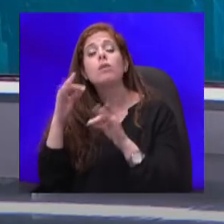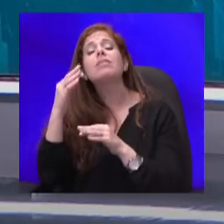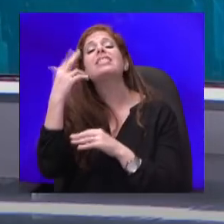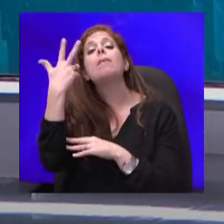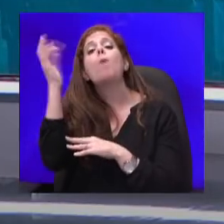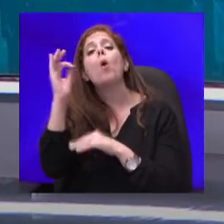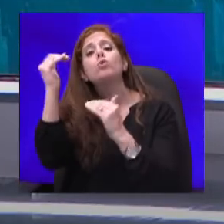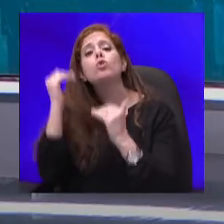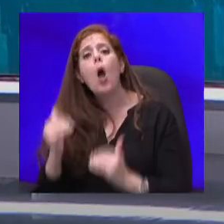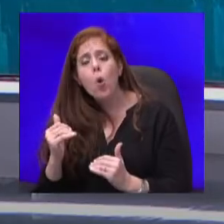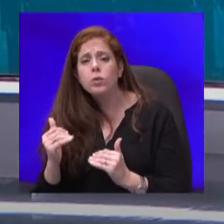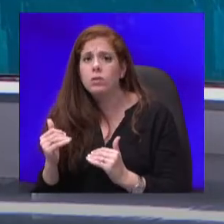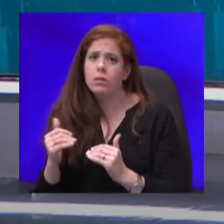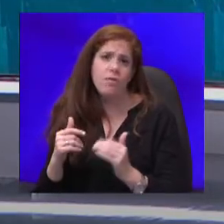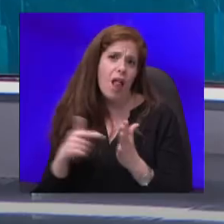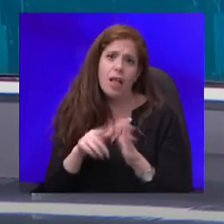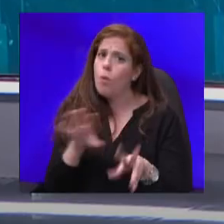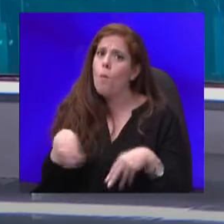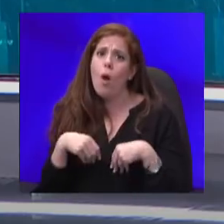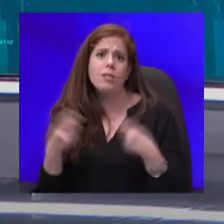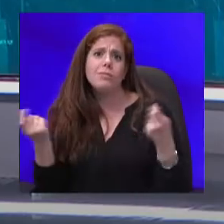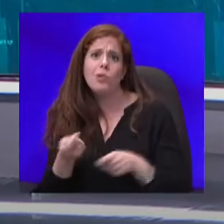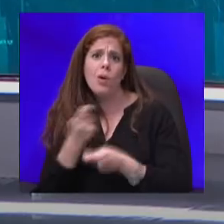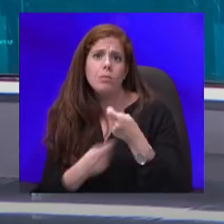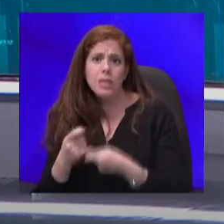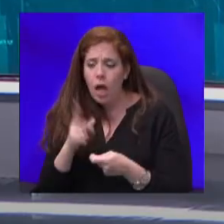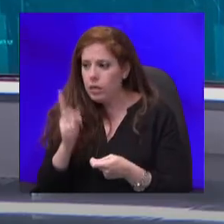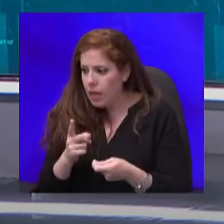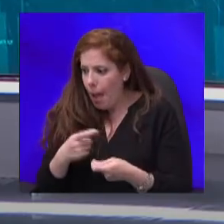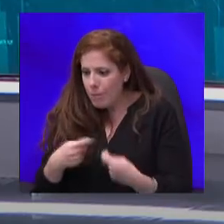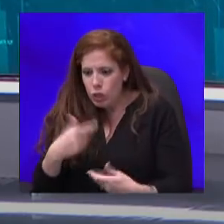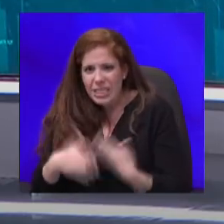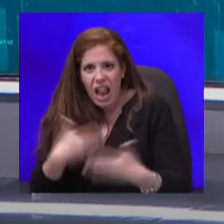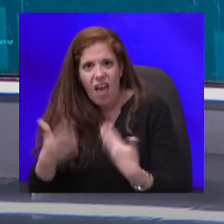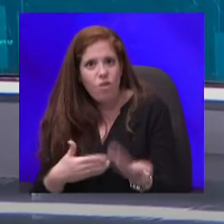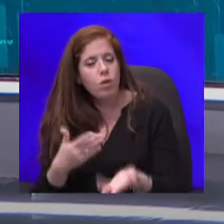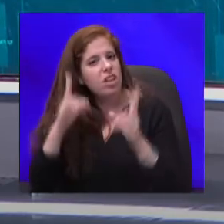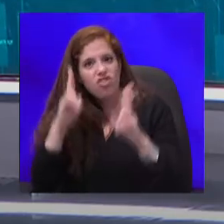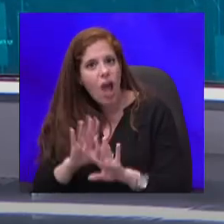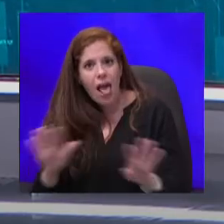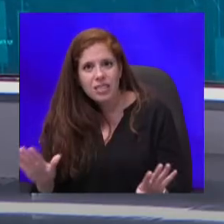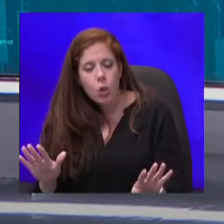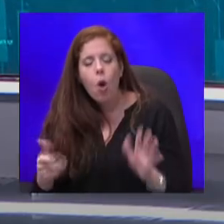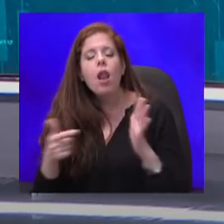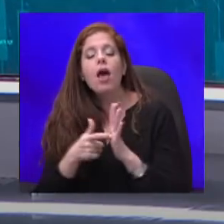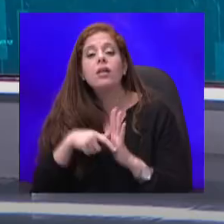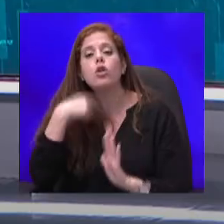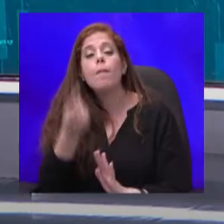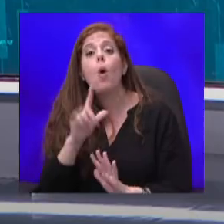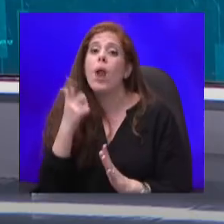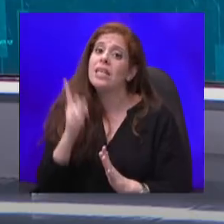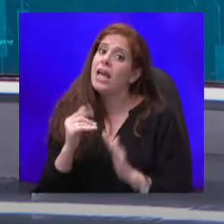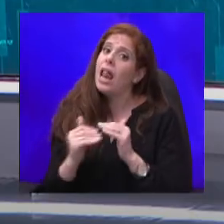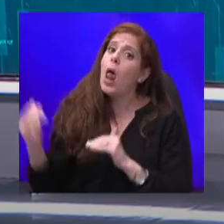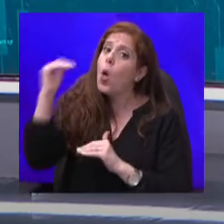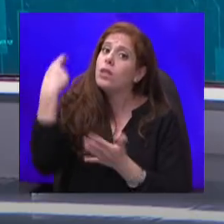מוכנים לסגור את המסחר, כי הם צריכים להניע את גלגלי המשק. אי אפשר לעצור את גלגלי המשק. אז לכן אני אומר, אולי צריכים להלאות את הכנסות, כי שמה, אם מישהו